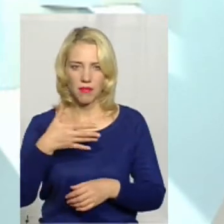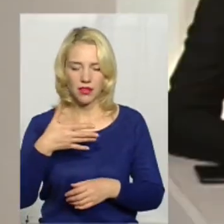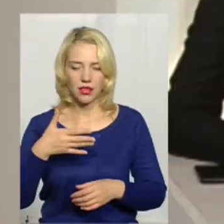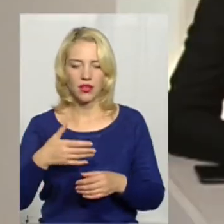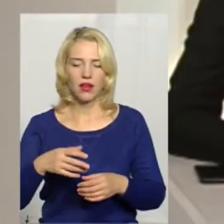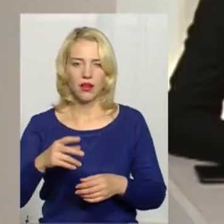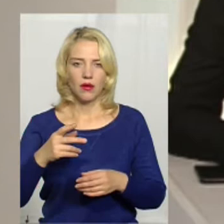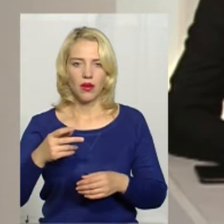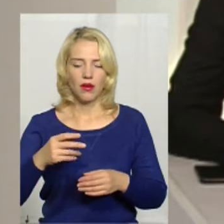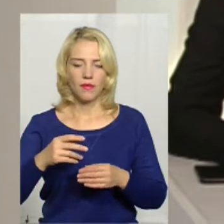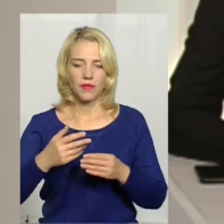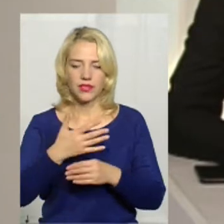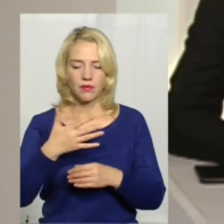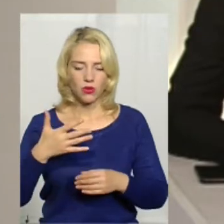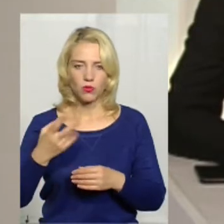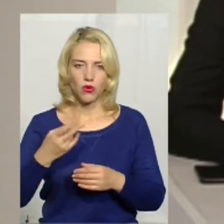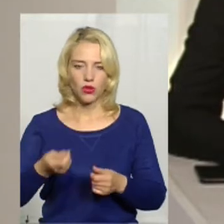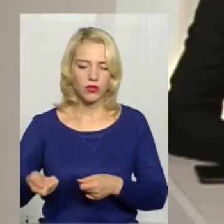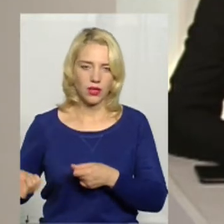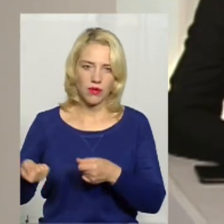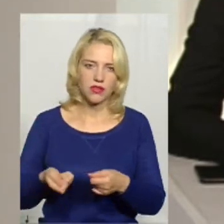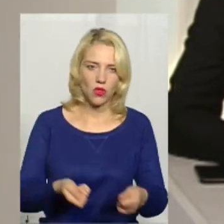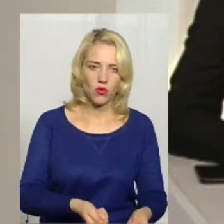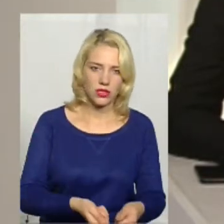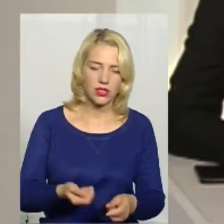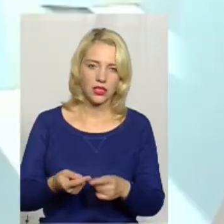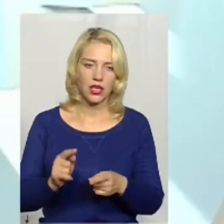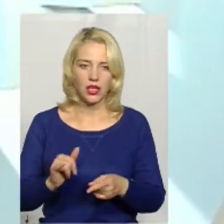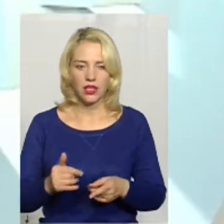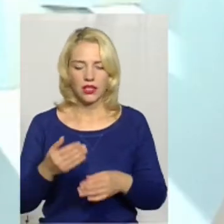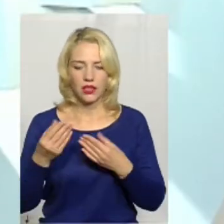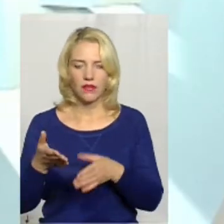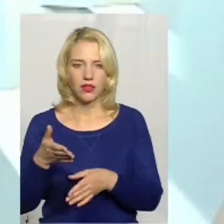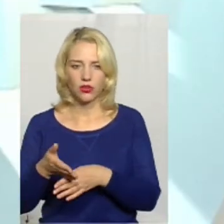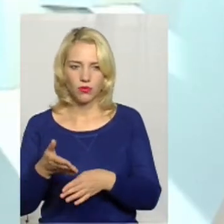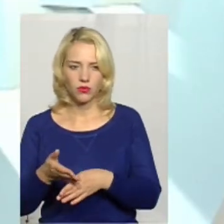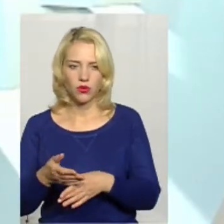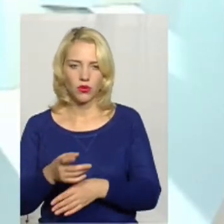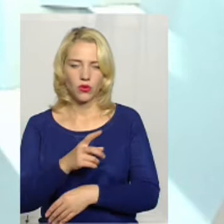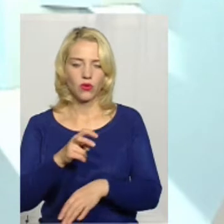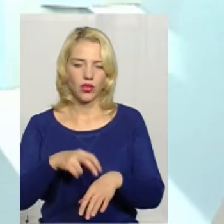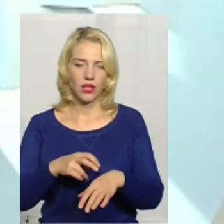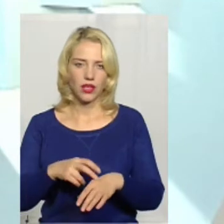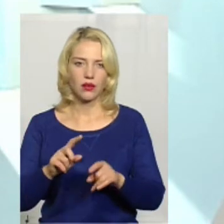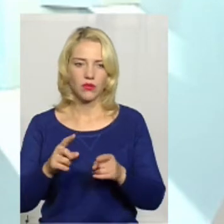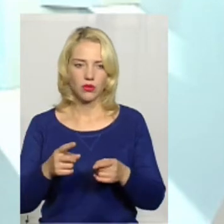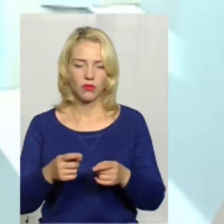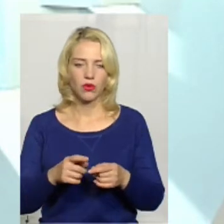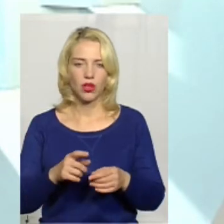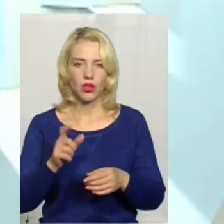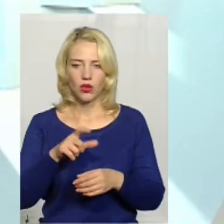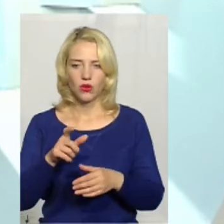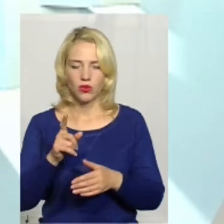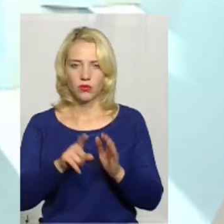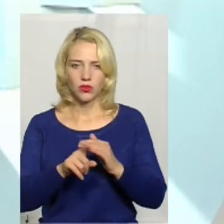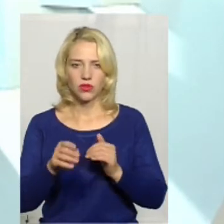важкого хворого і надавати допомагатиме середньому медичному персоналу і лікарям допомогу. Тому і відток кадрів. Ну,